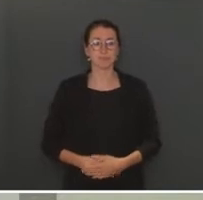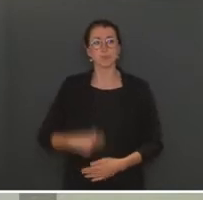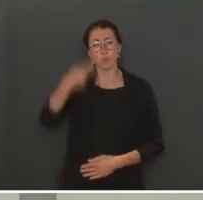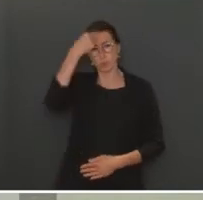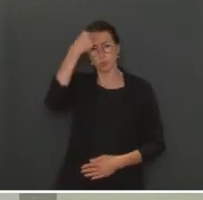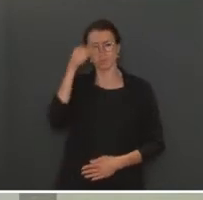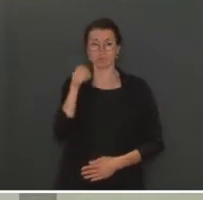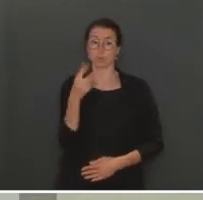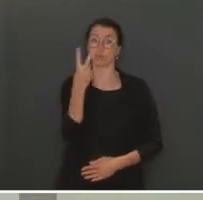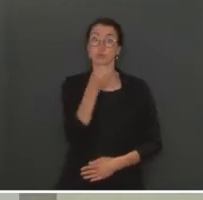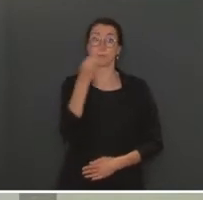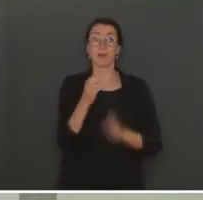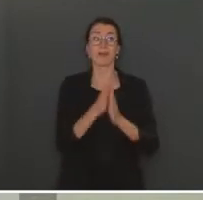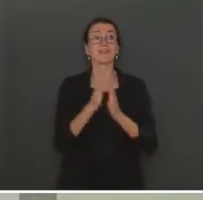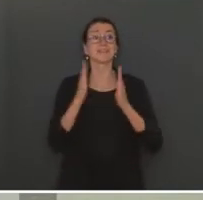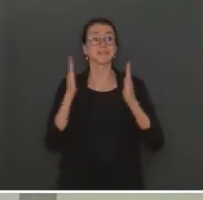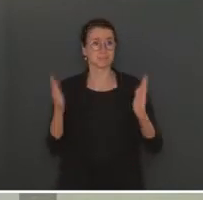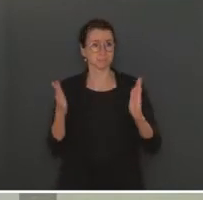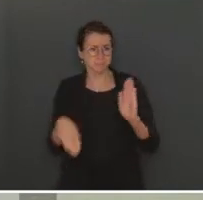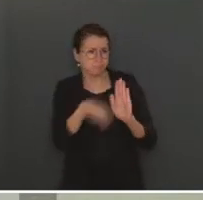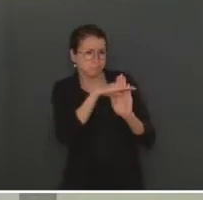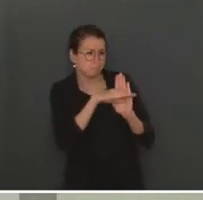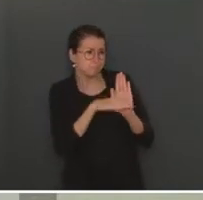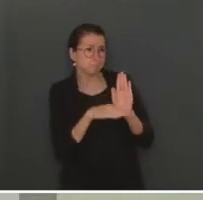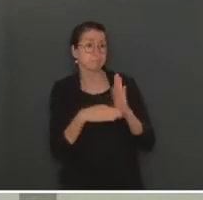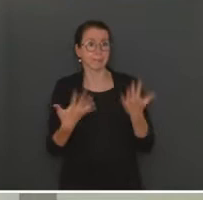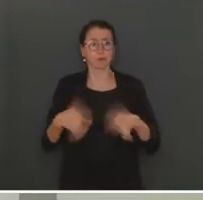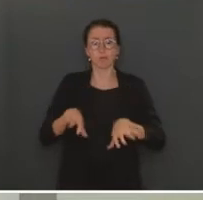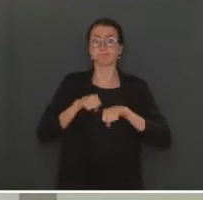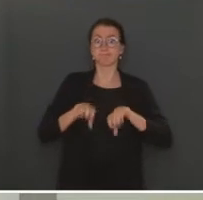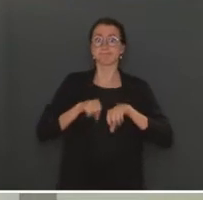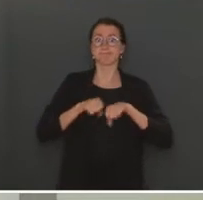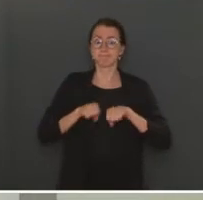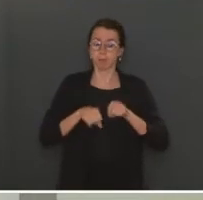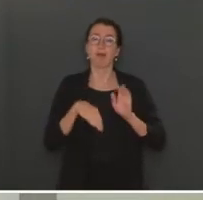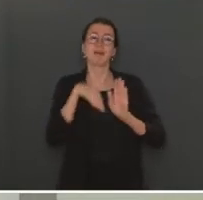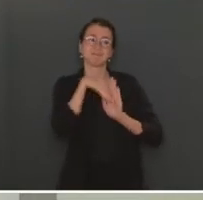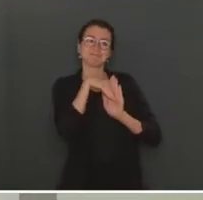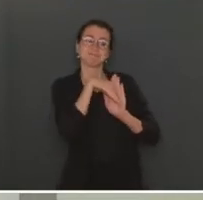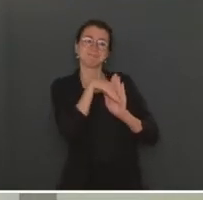désormais commencé à diminuer. Pourtant, le virus circule toujours.